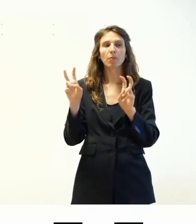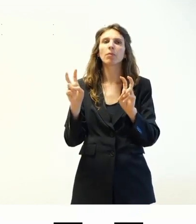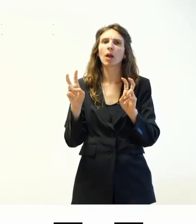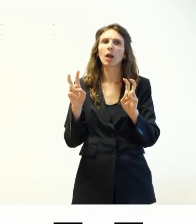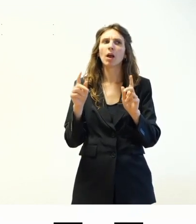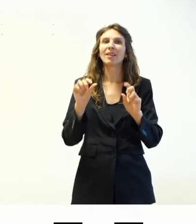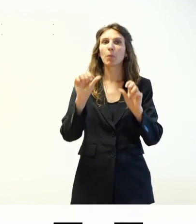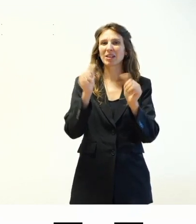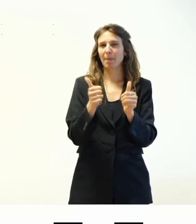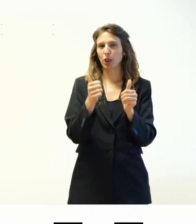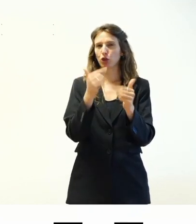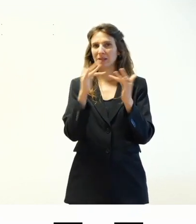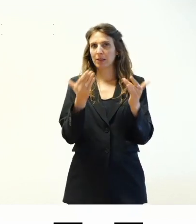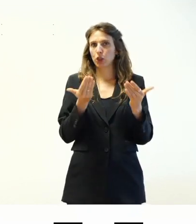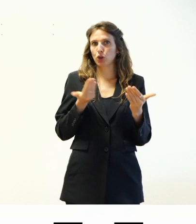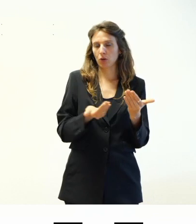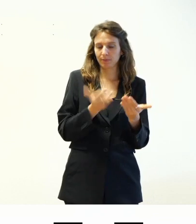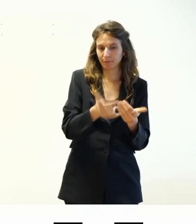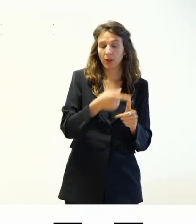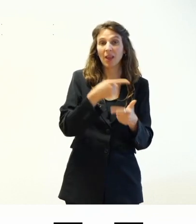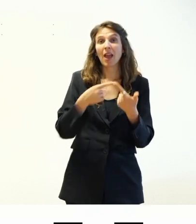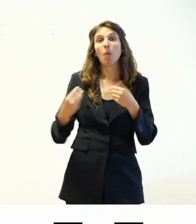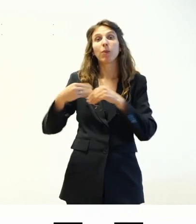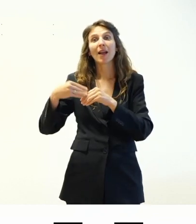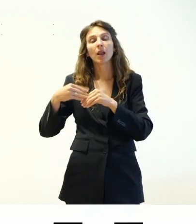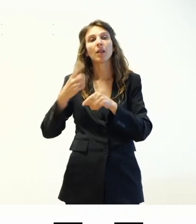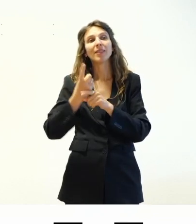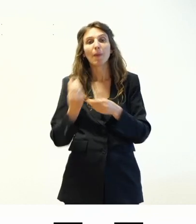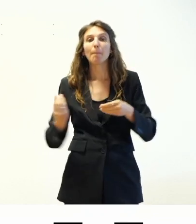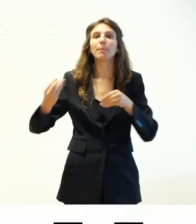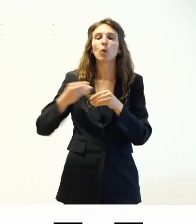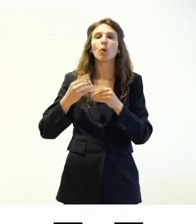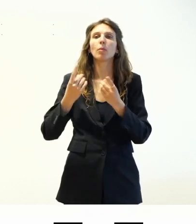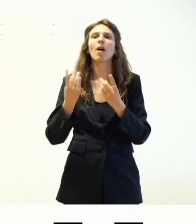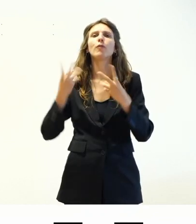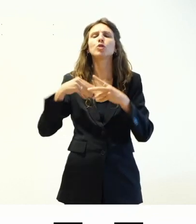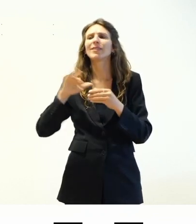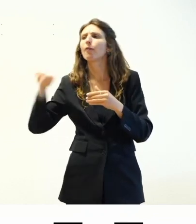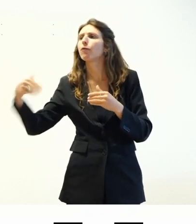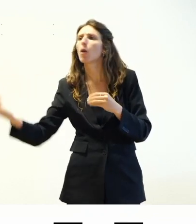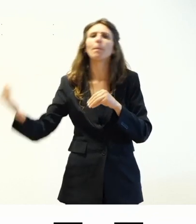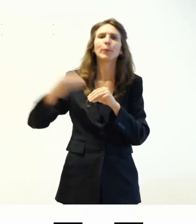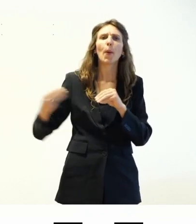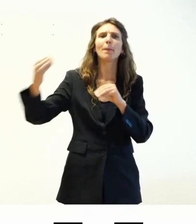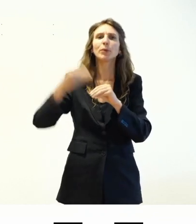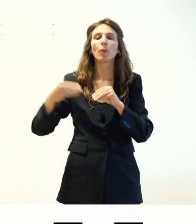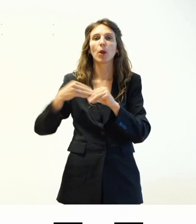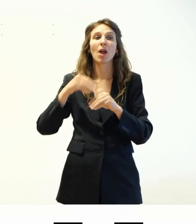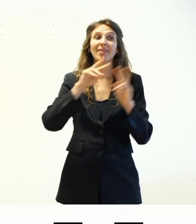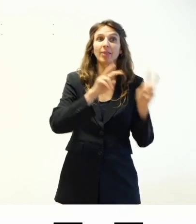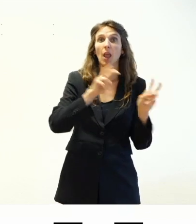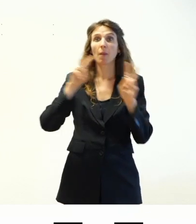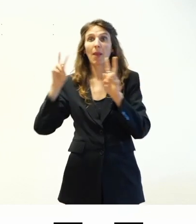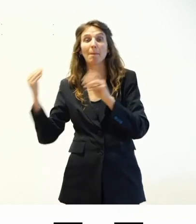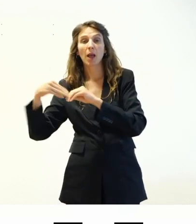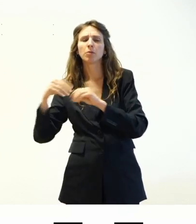l'aspetto del sito web mentre i plugin, per l'appunto, vanno ad aggiungere funzionalità extra. Sia i temi che i plugin possono essere